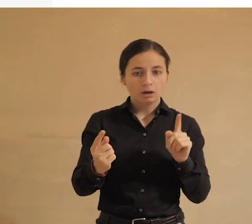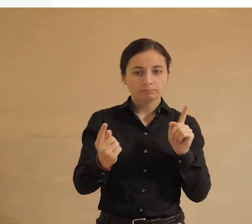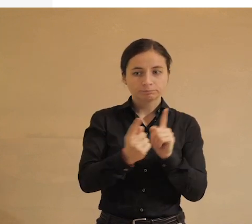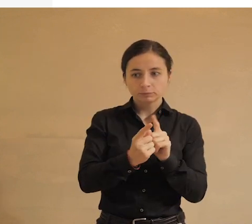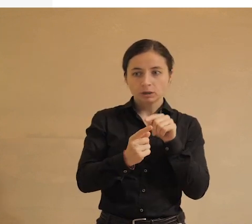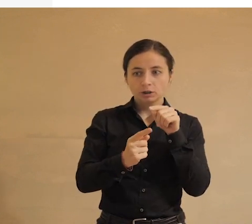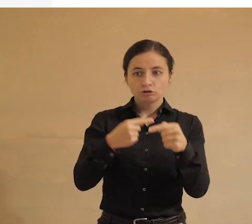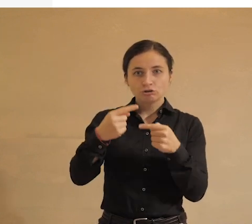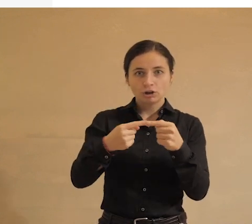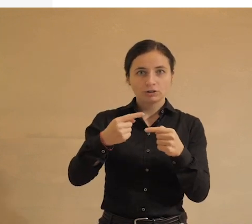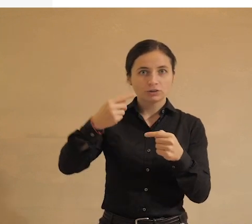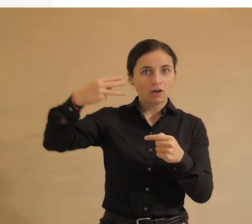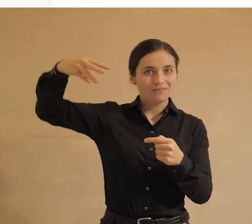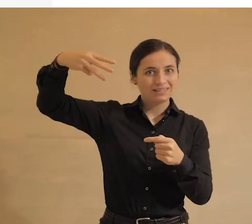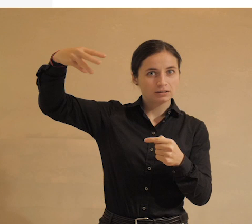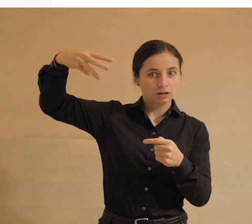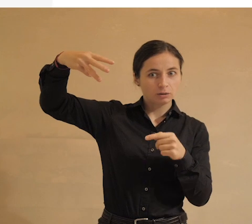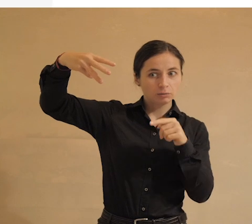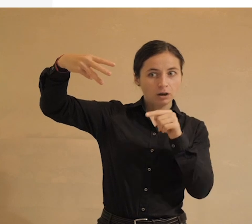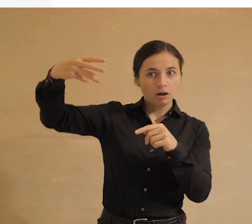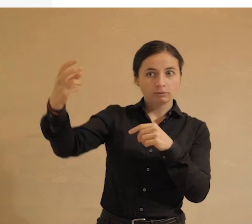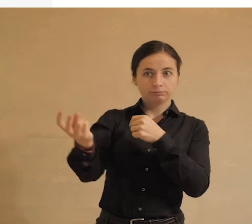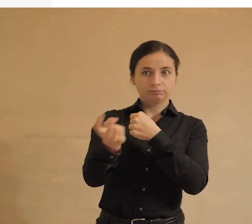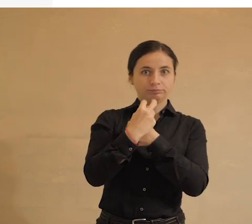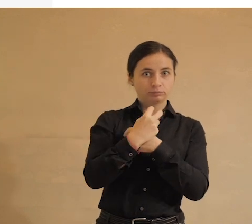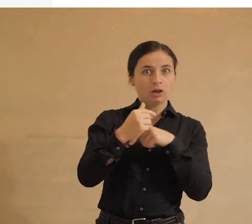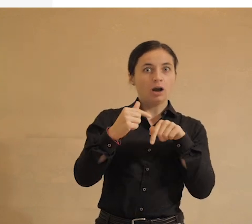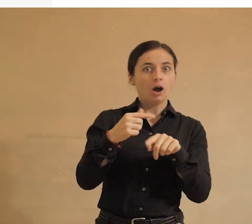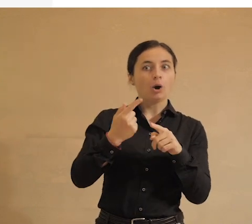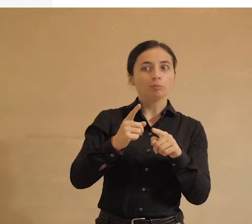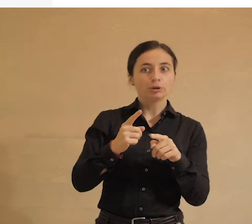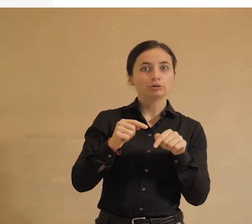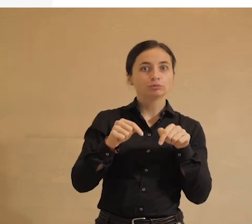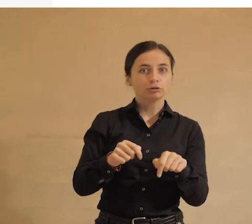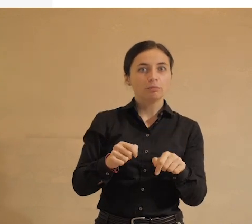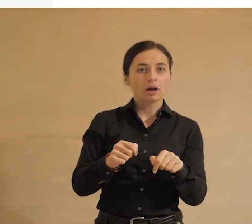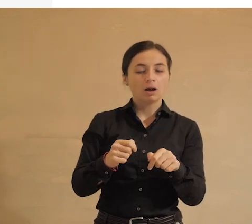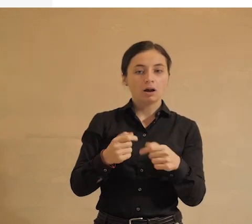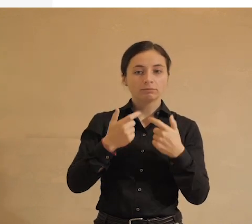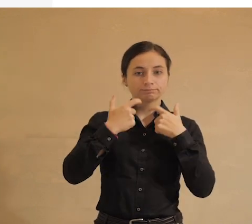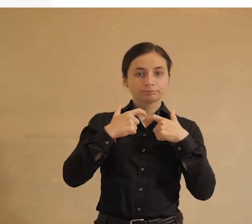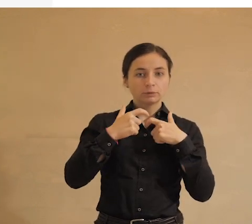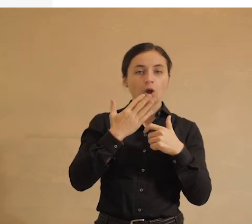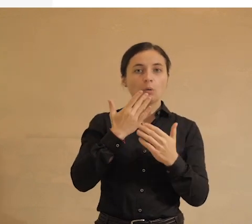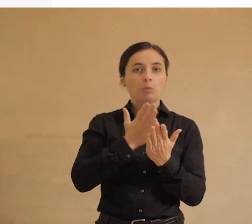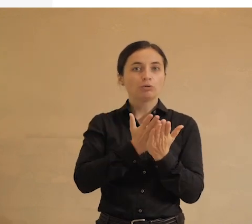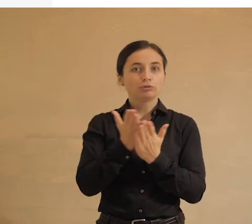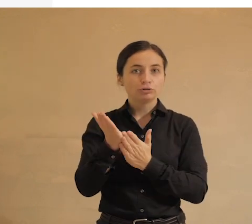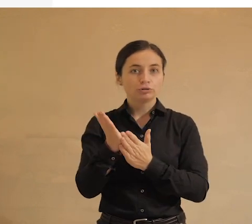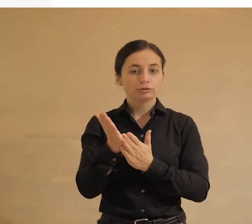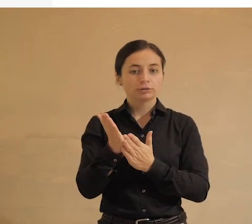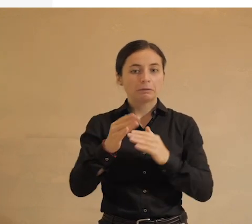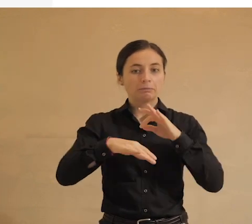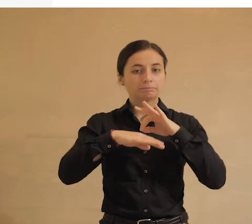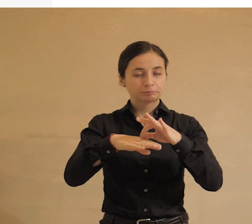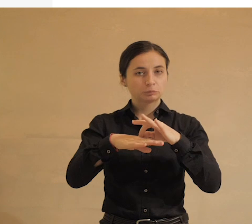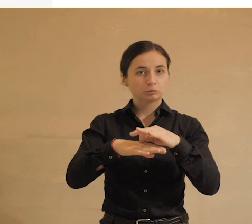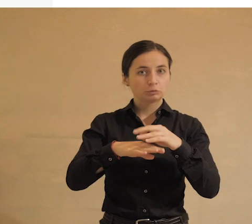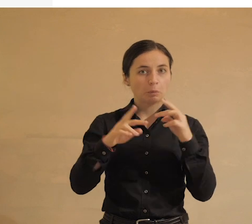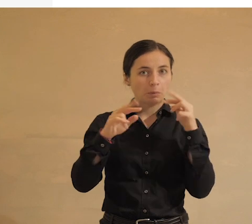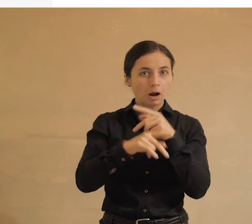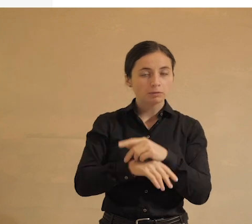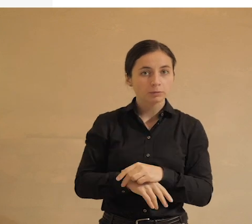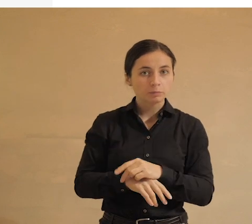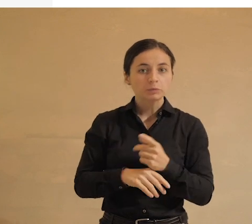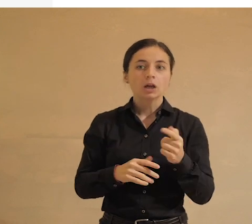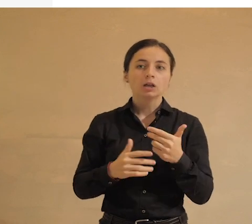вычисляют по видеокамере и потом домой к ним приходят спросить, почему они там себя неправильно политически манифестируют. Или на менее,